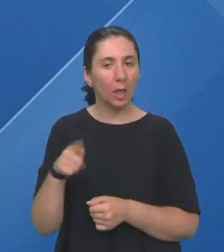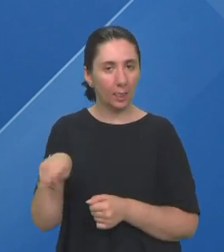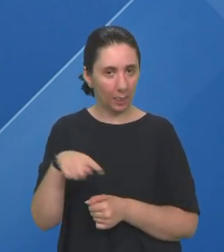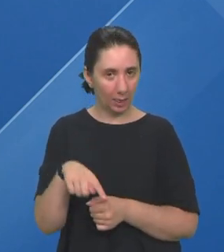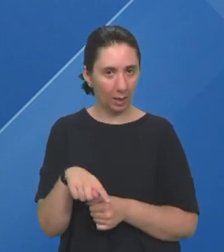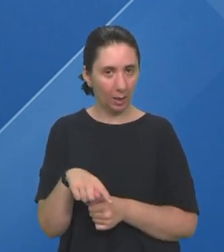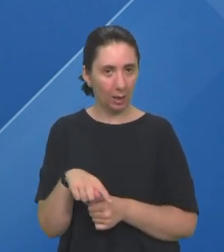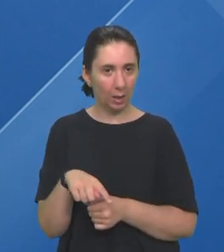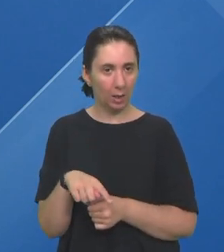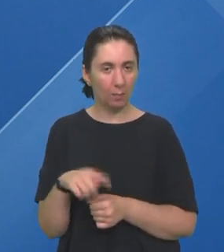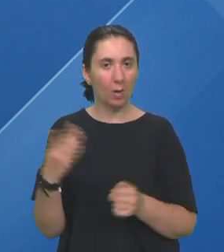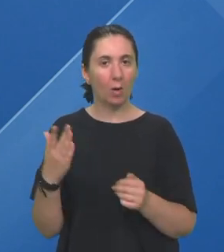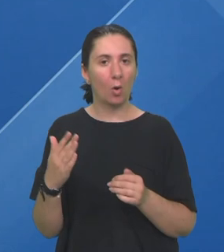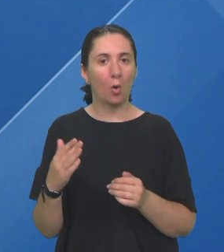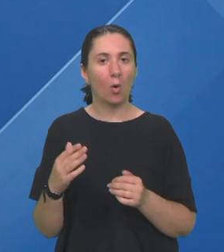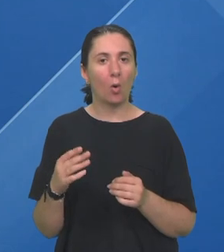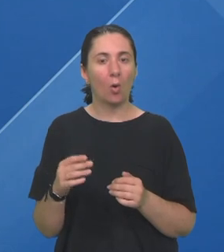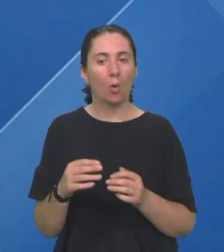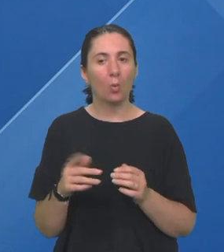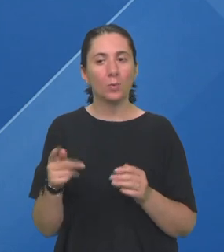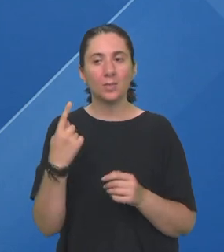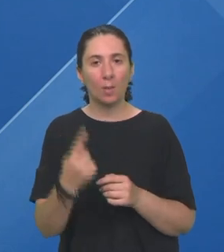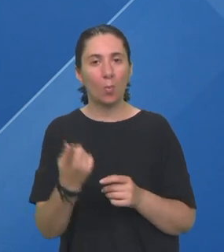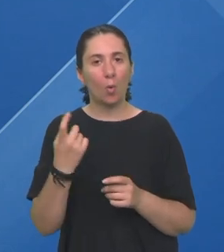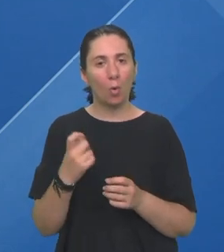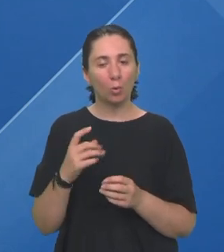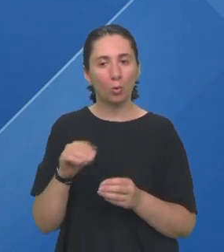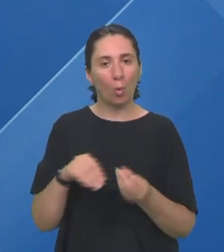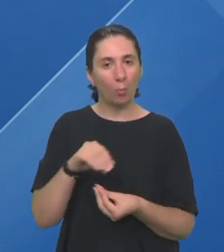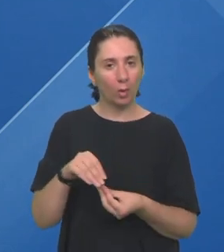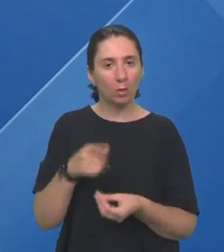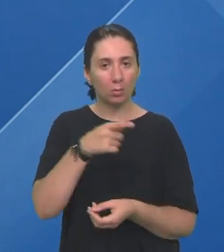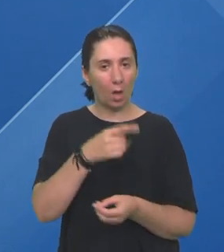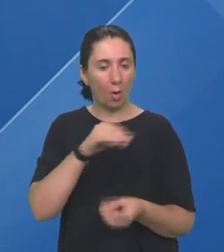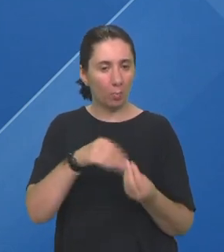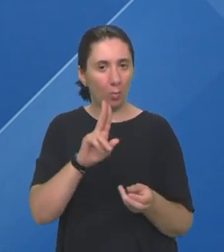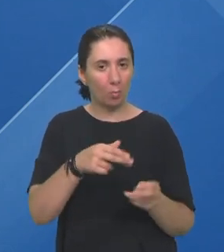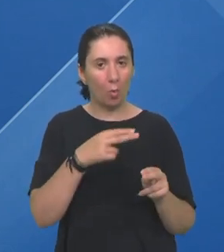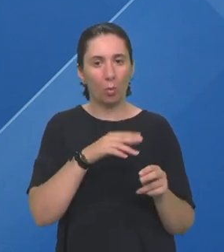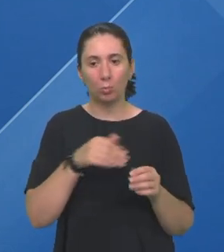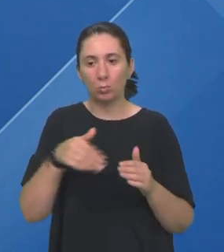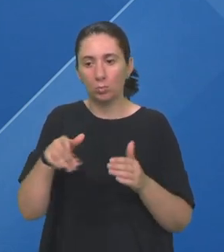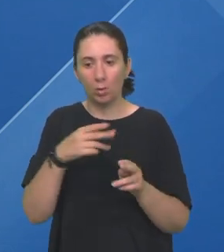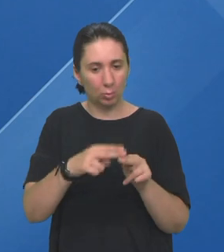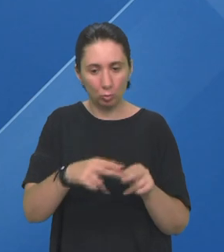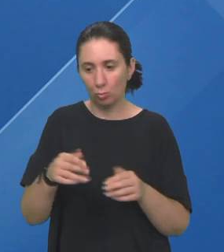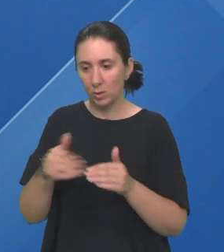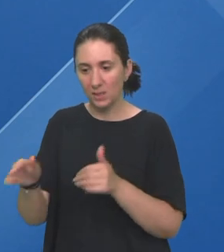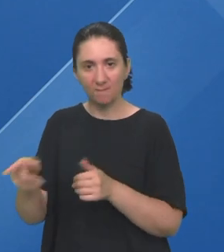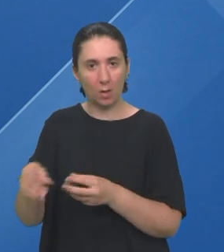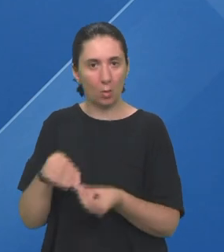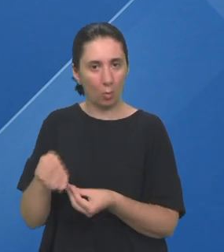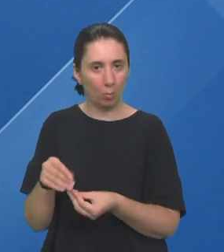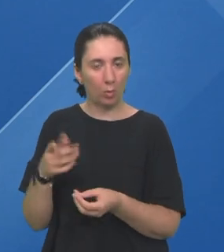vrsta samostalnosti od obitelji Znači, da oni mogu svoje potrebe izvršavati izvan obitelji Pržati